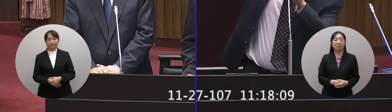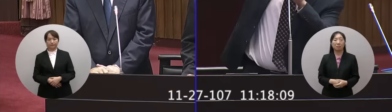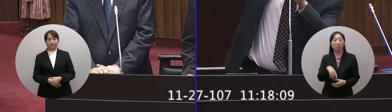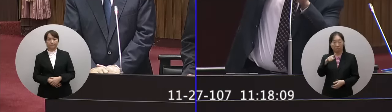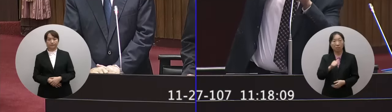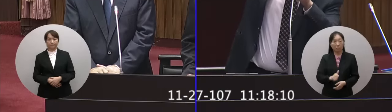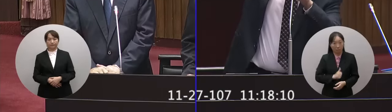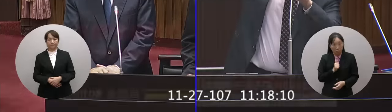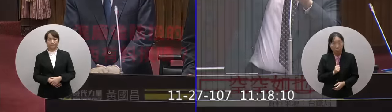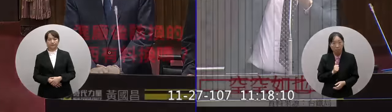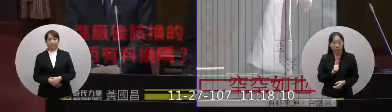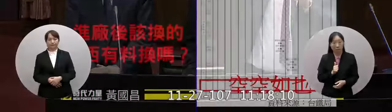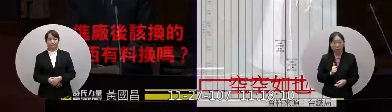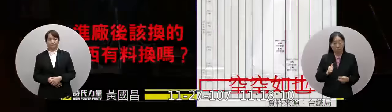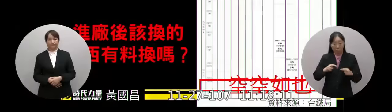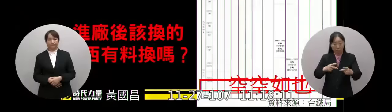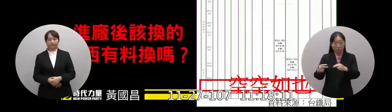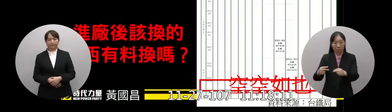這個是實際的維修表